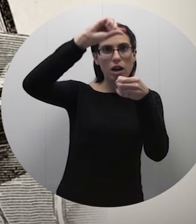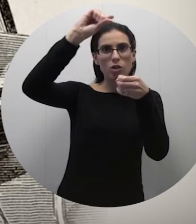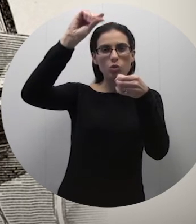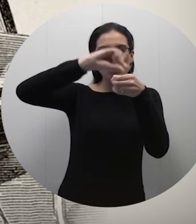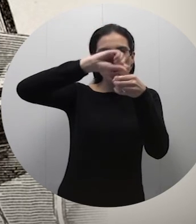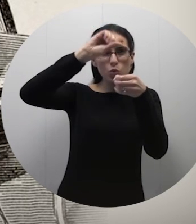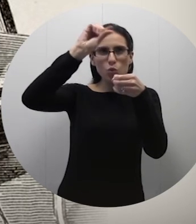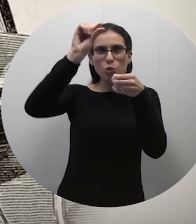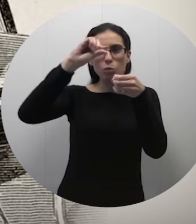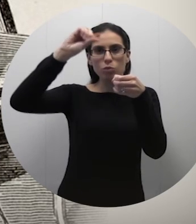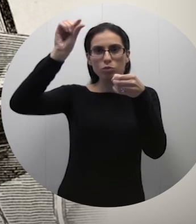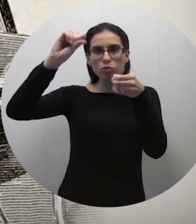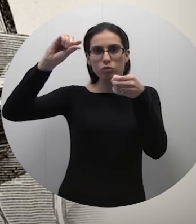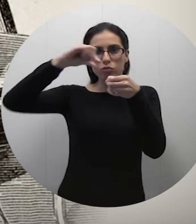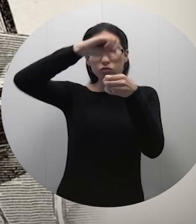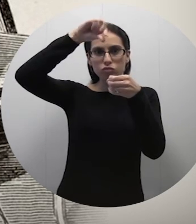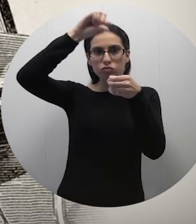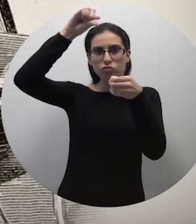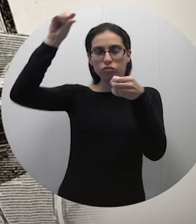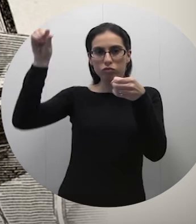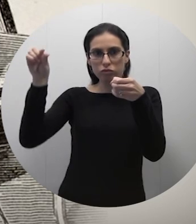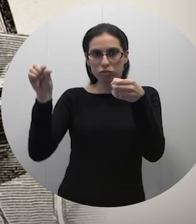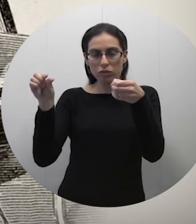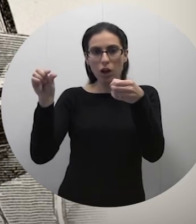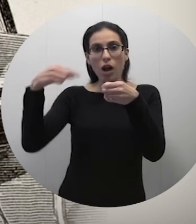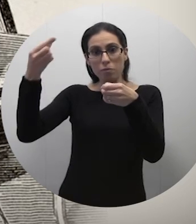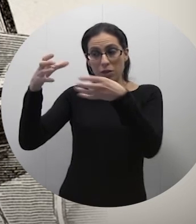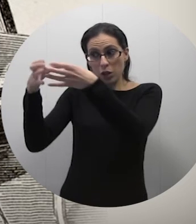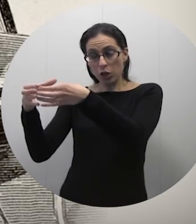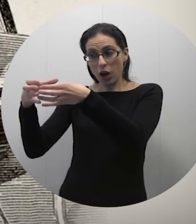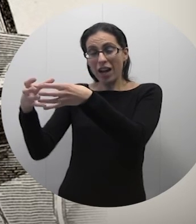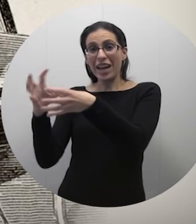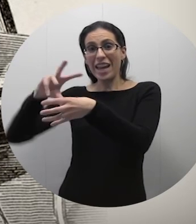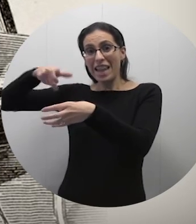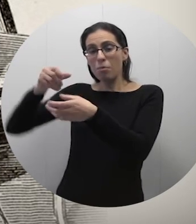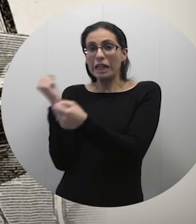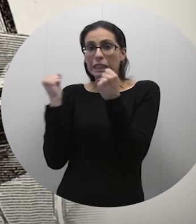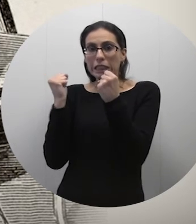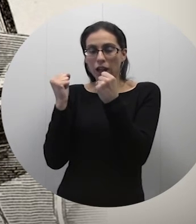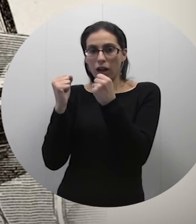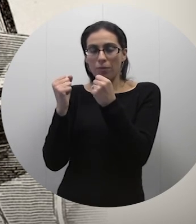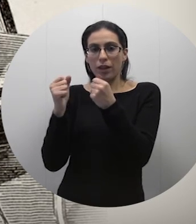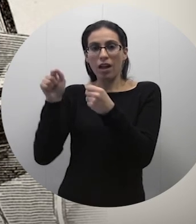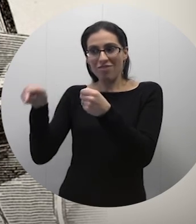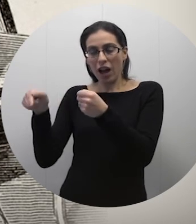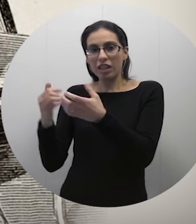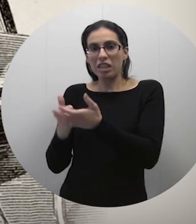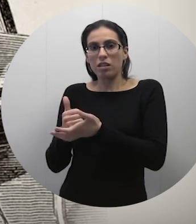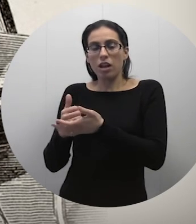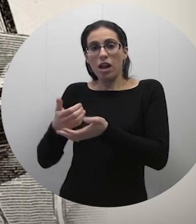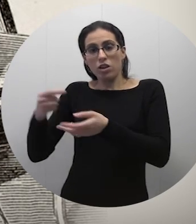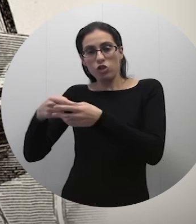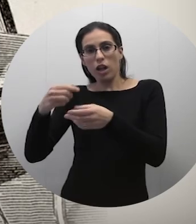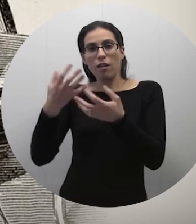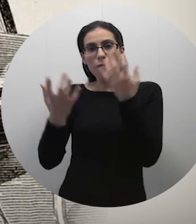kienu jaddu tubu mill-lui isu għar igor Il-li kien jati għal-ġorri ċipjentijħur mim li il-maċjisaħ Dan kien